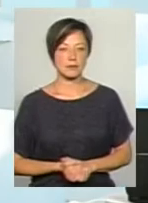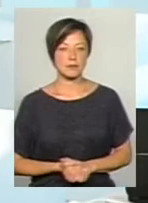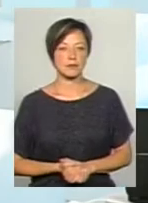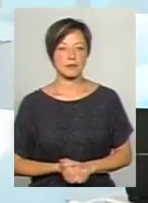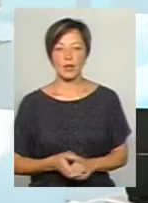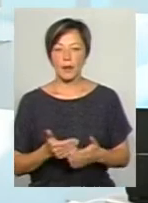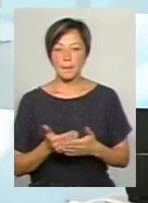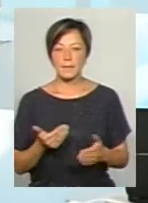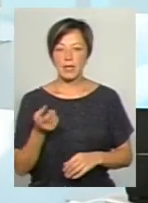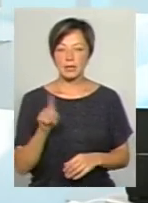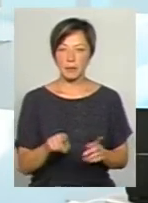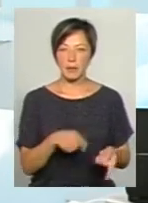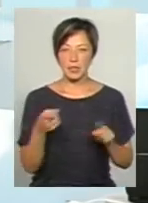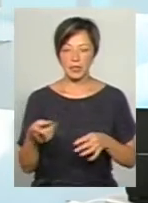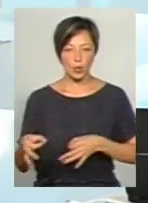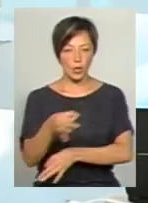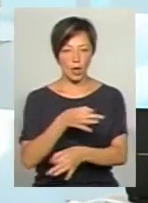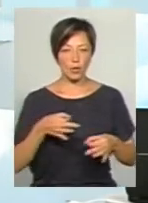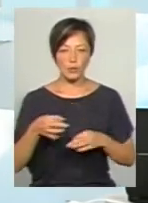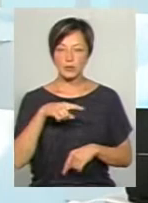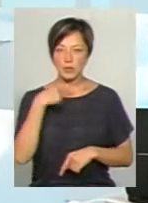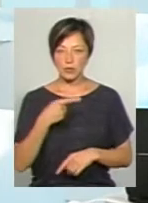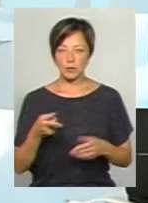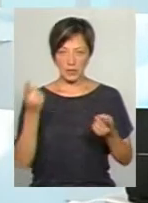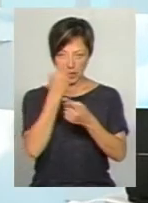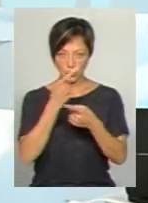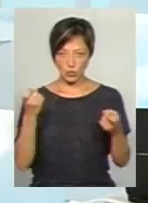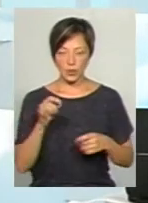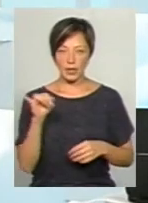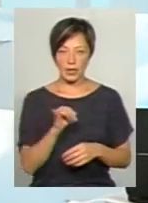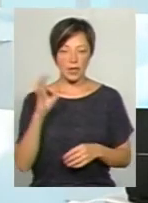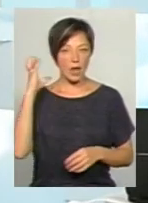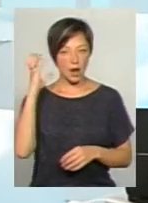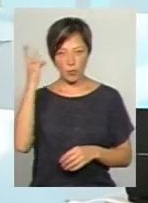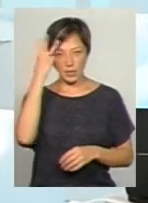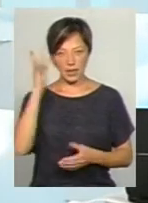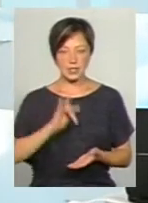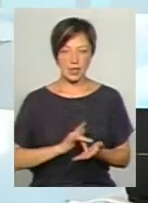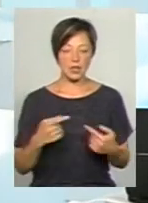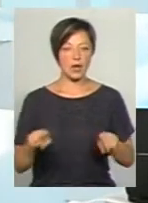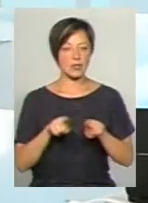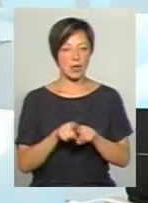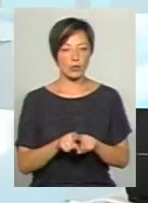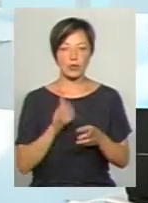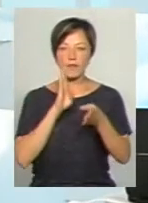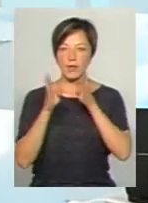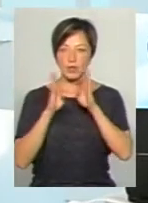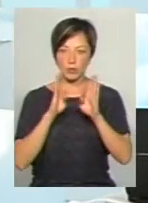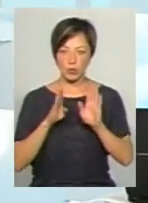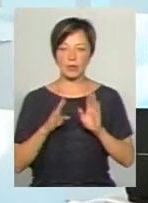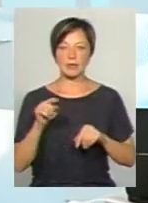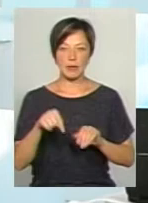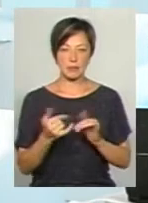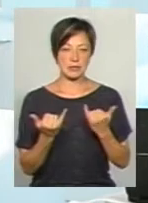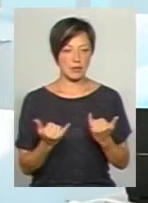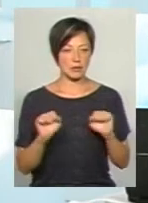Перед тим, як ми перейдемо до діалогів, зауважу, що ми транслюємося і на радіо Поділля Центр, а також у мережі Фейсбук. Там